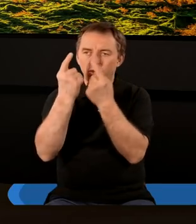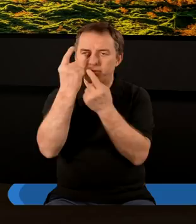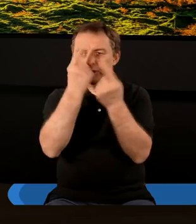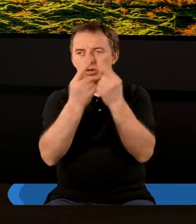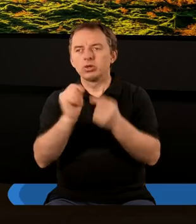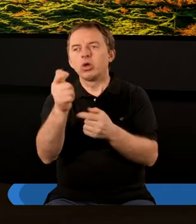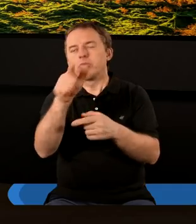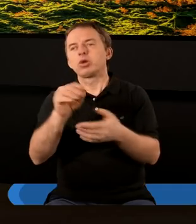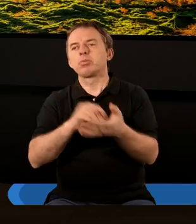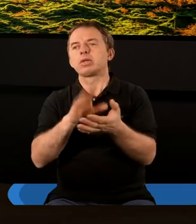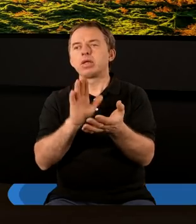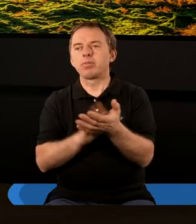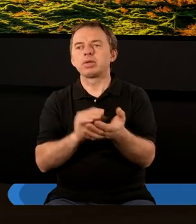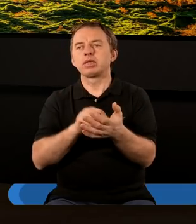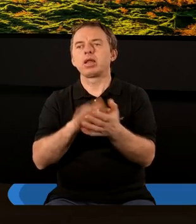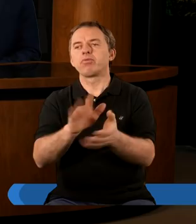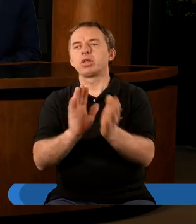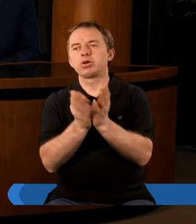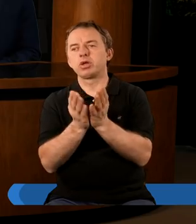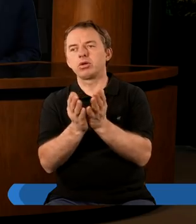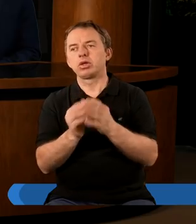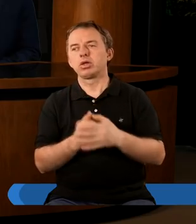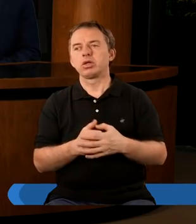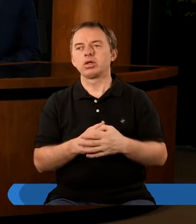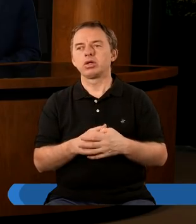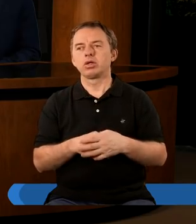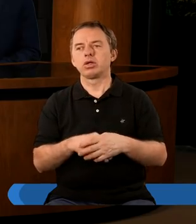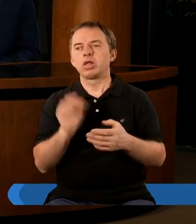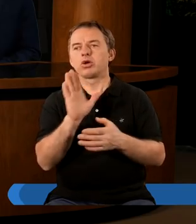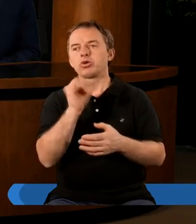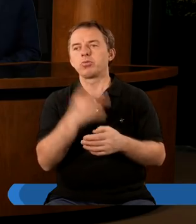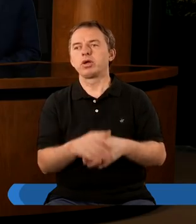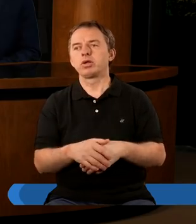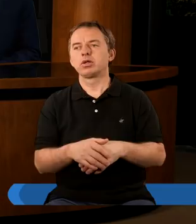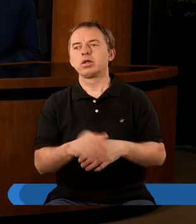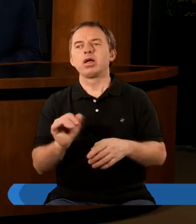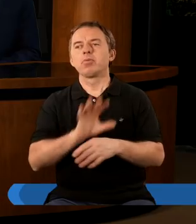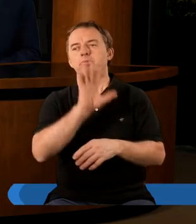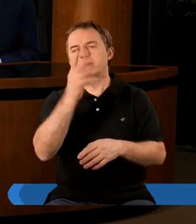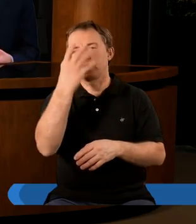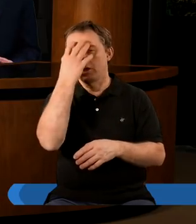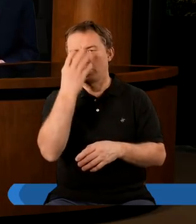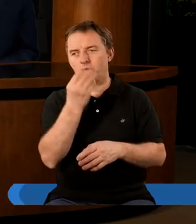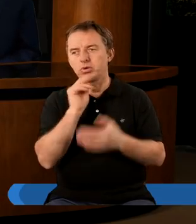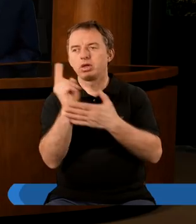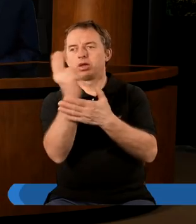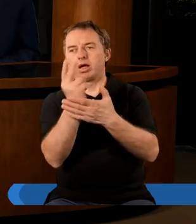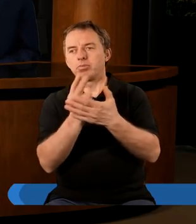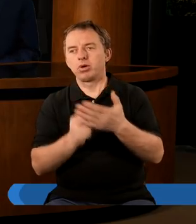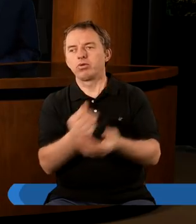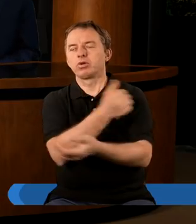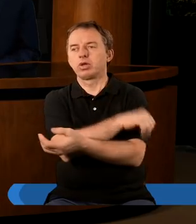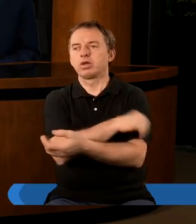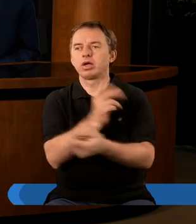mogło być zapisane w tej księdze. Tak, Szymon, proszę. Mamy tutaj piękny obraz, który tak wymalowaliśmy przez